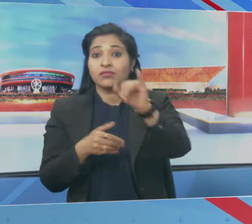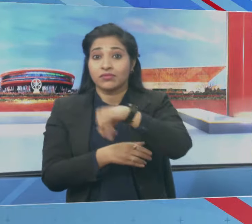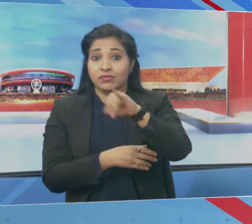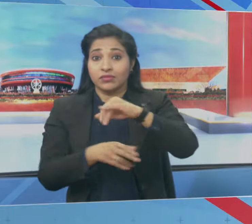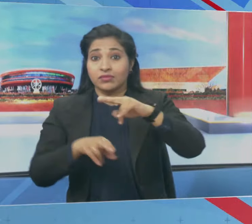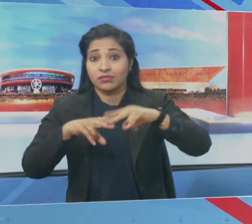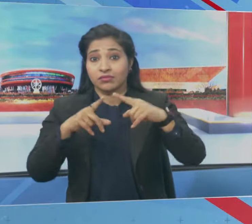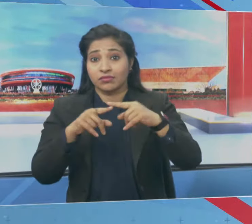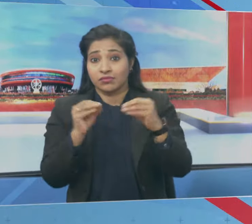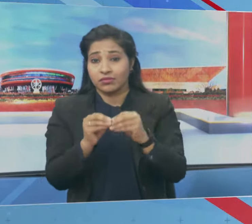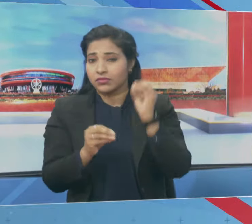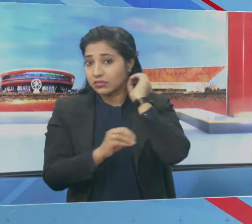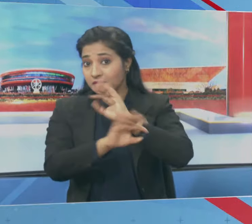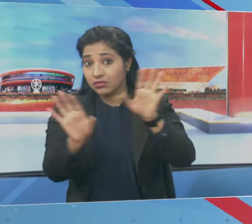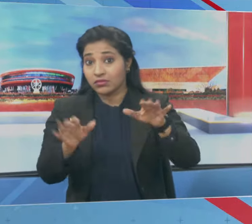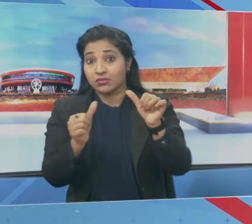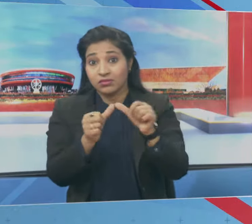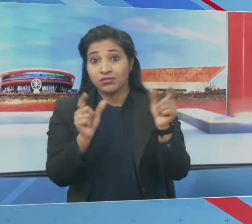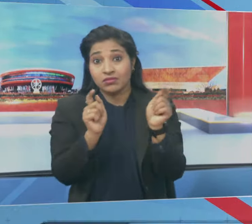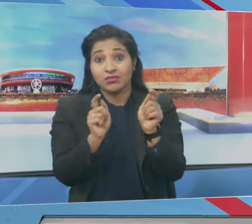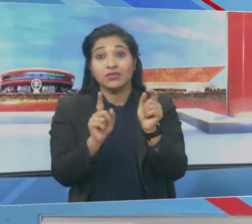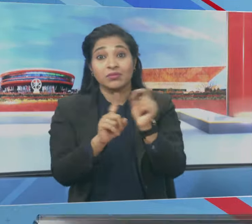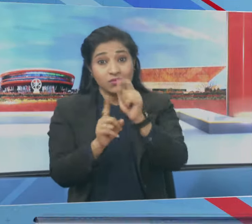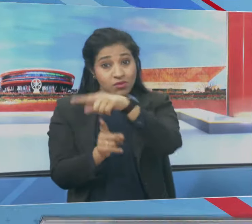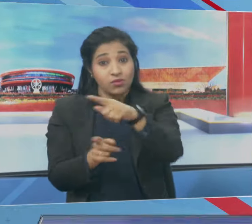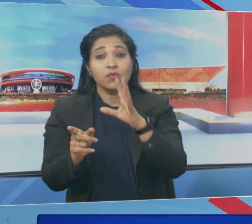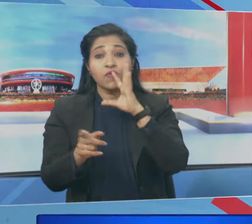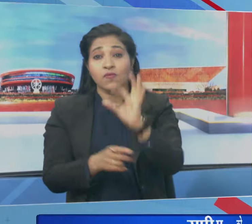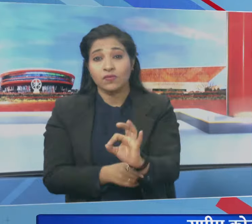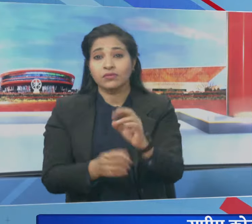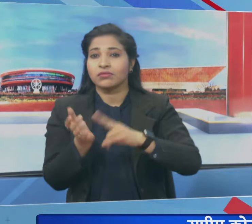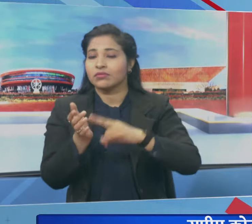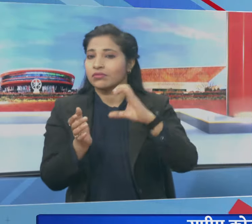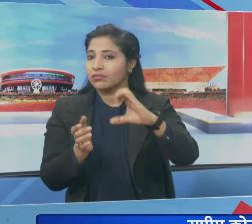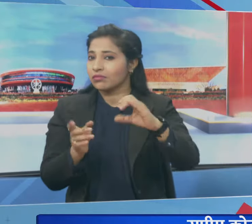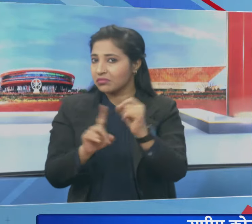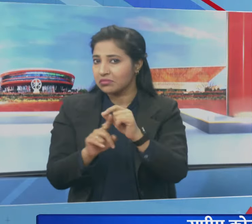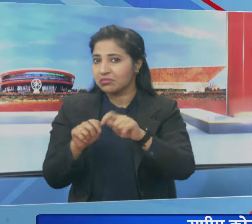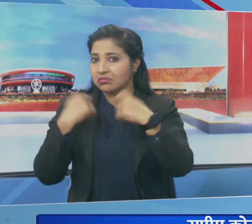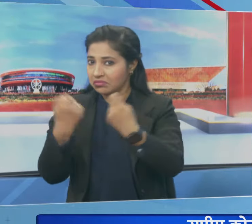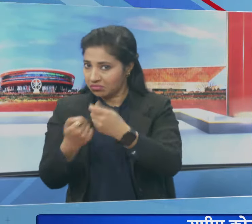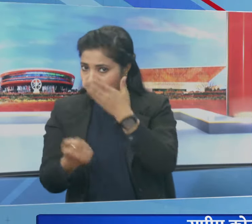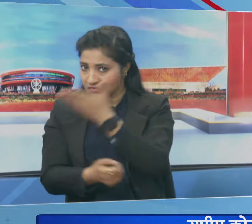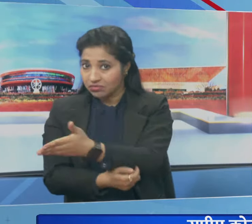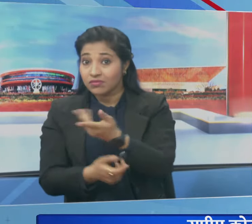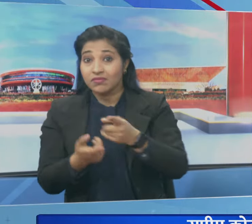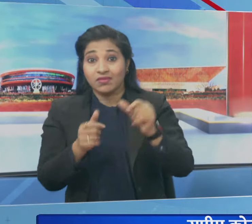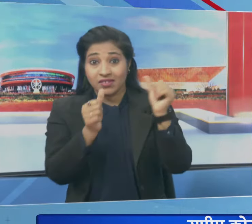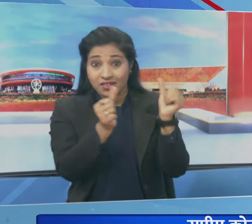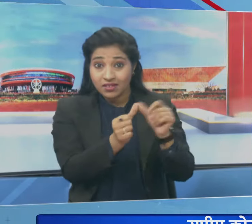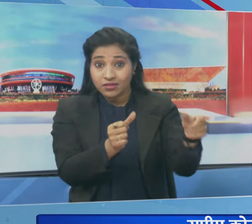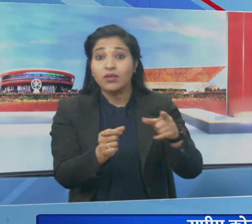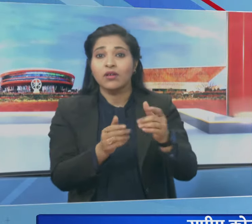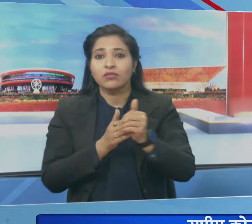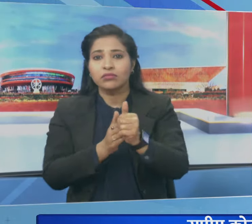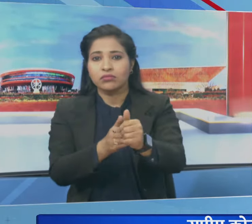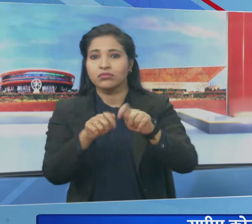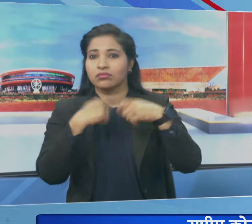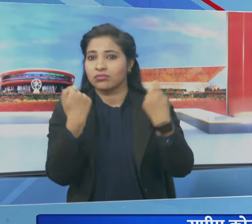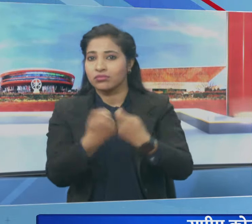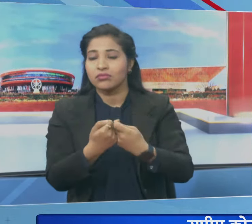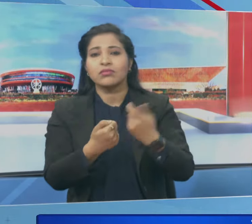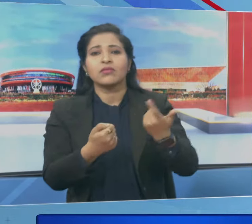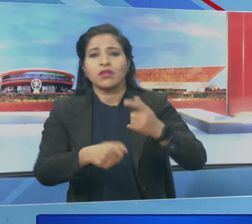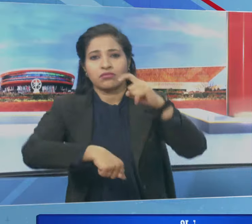घोशना की थी कि अजीत पवार गुट ही असली एनसेपी है आयोग ने अजीद के नेत्रित्व वाले गुट को पार्टी का चुनाव चिन